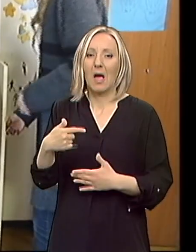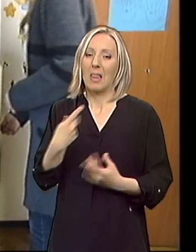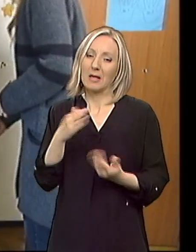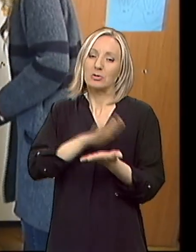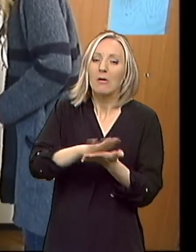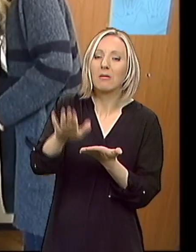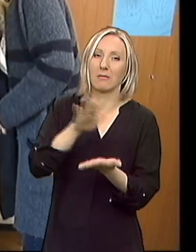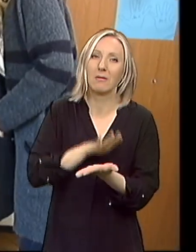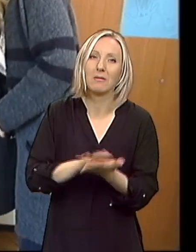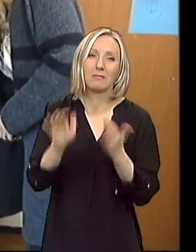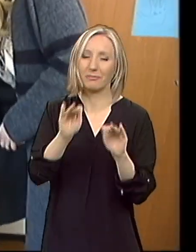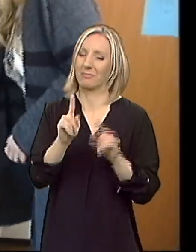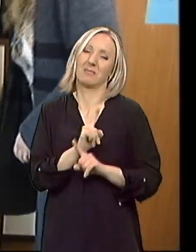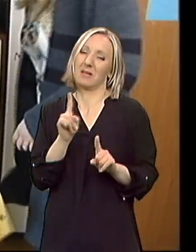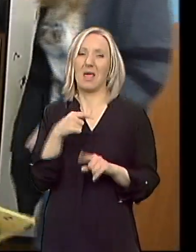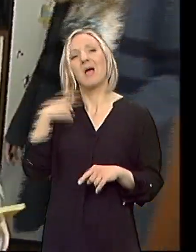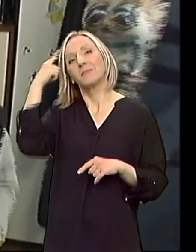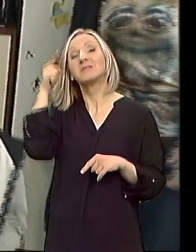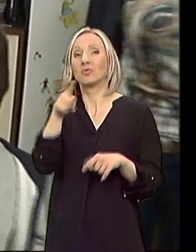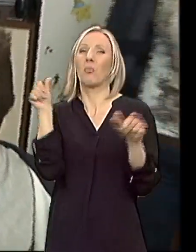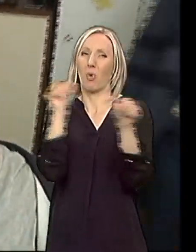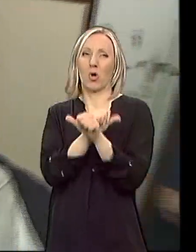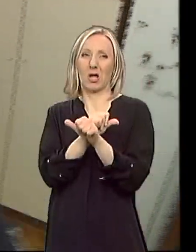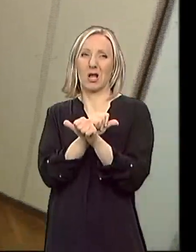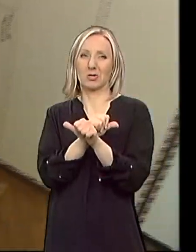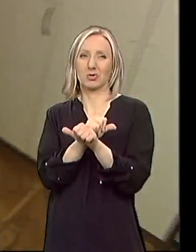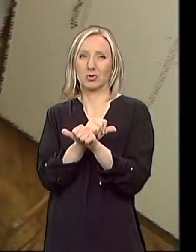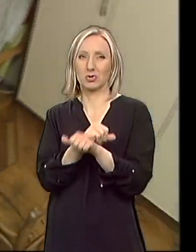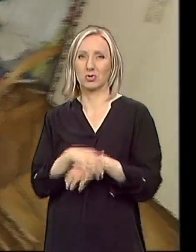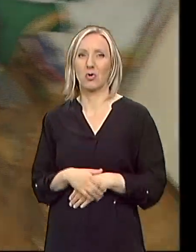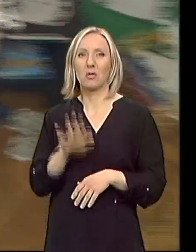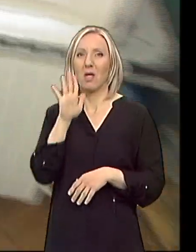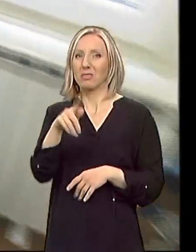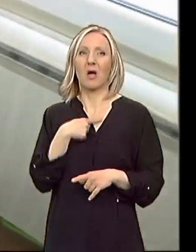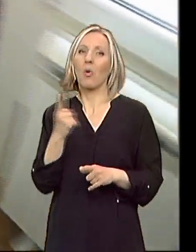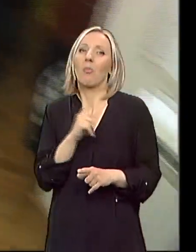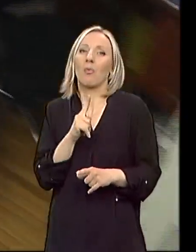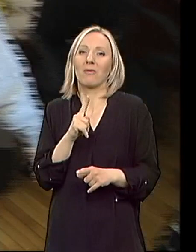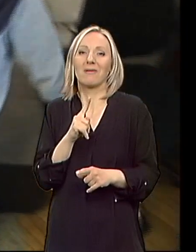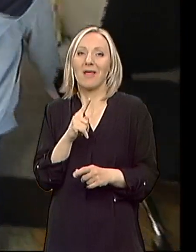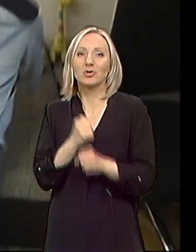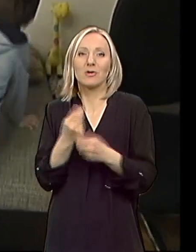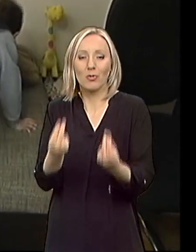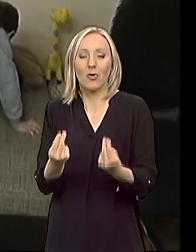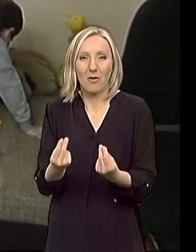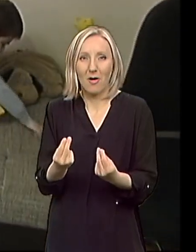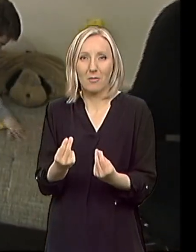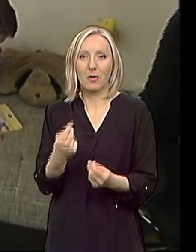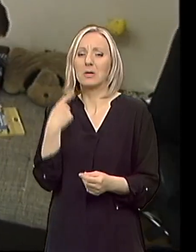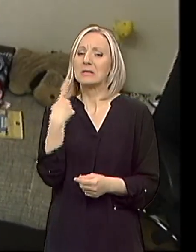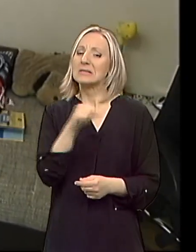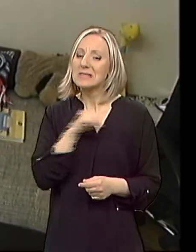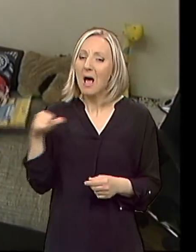radimo... Mislim da je to pogrešno, apsolutno, da tako im činimo medveđu uslogu. Sve što može samostalno da uradi radi samostalno.